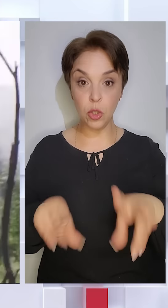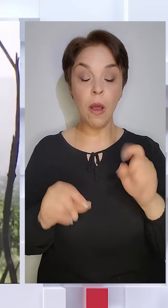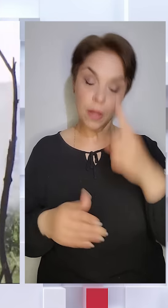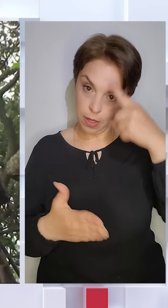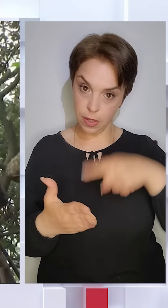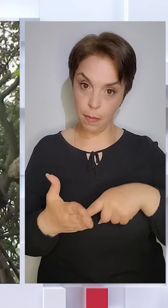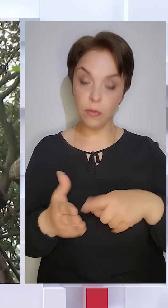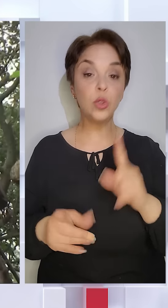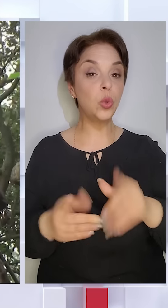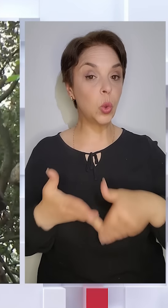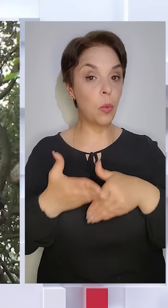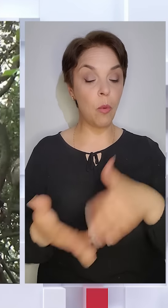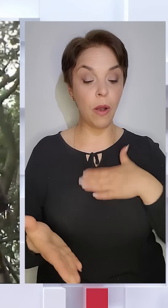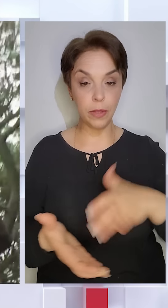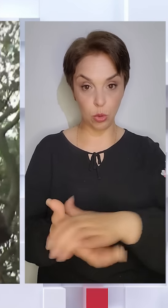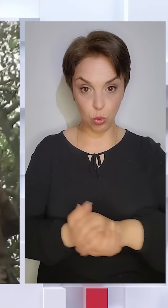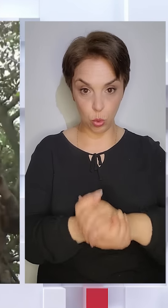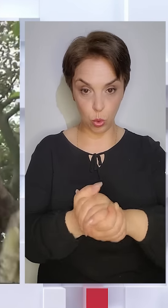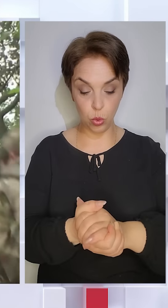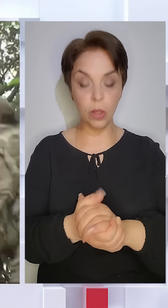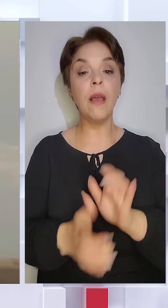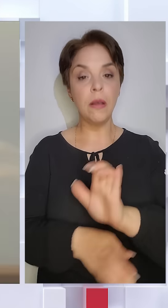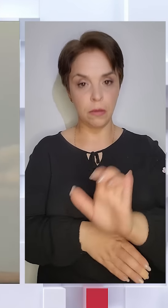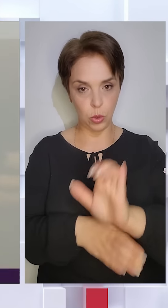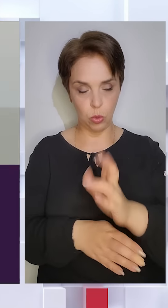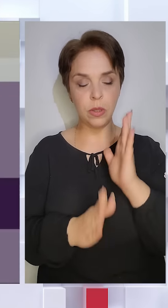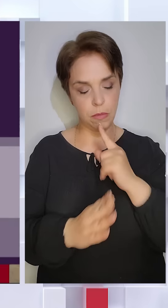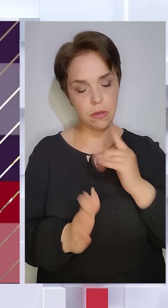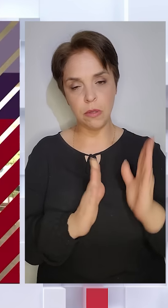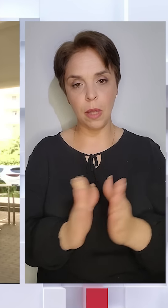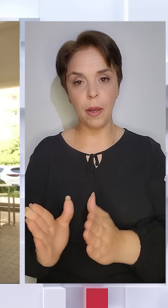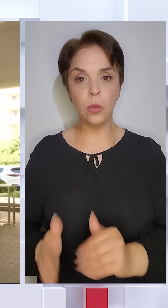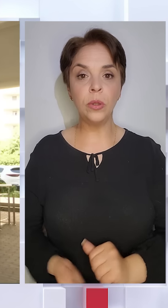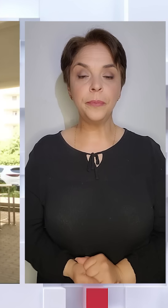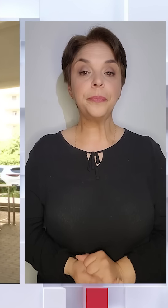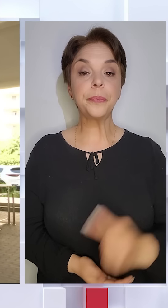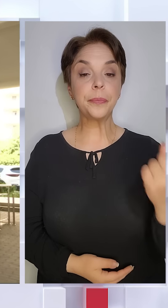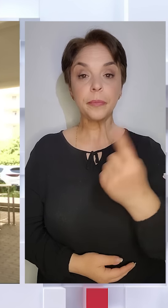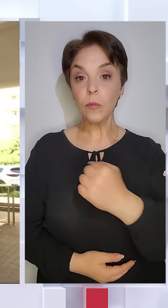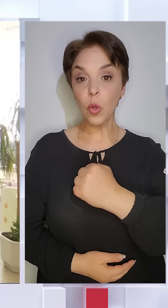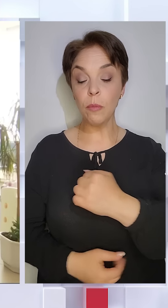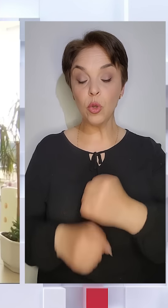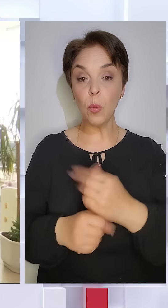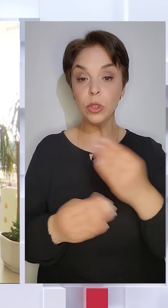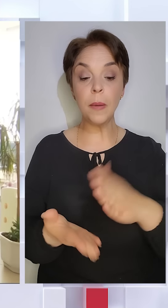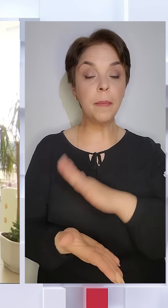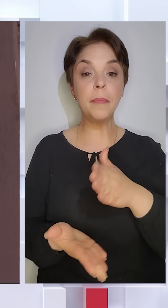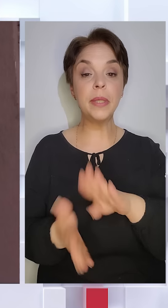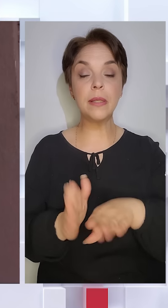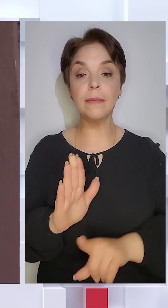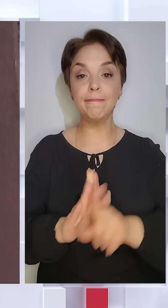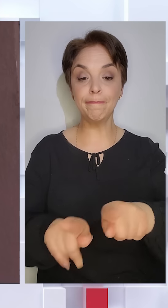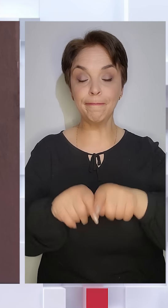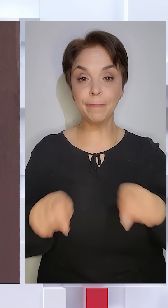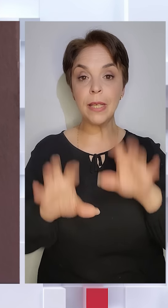запевнив, що допомога від союзників надходитиме стабільно. Перший робочий день після набуття чинності